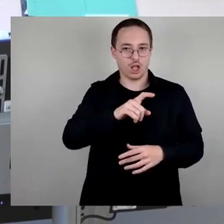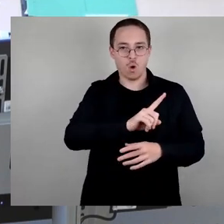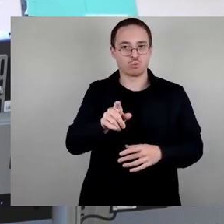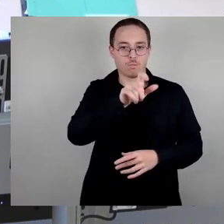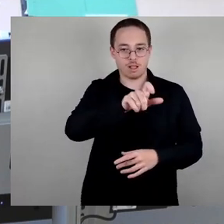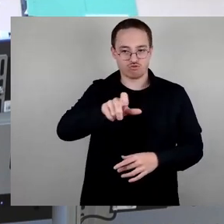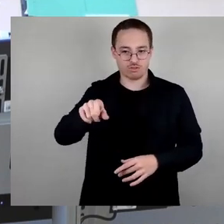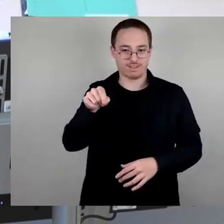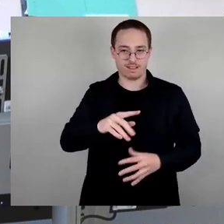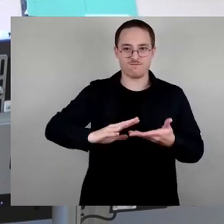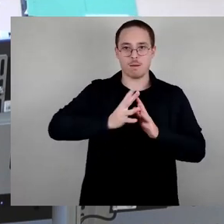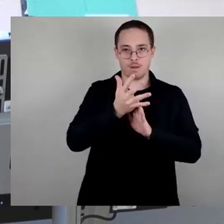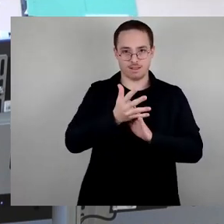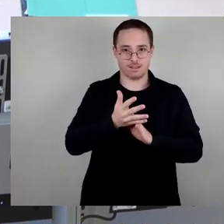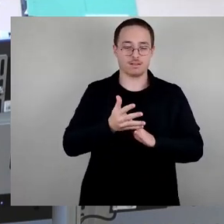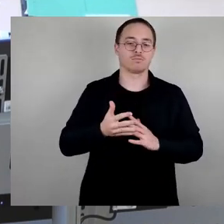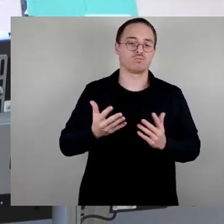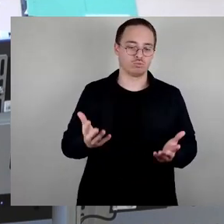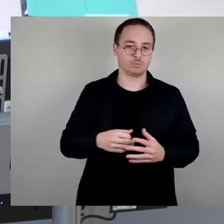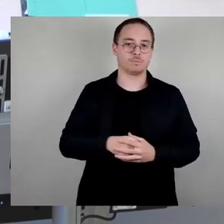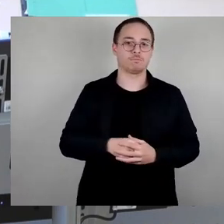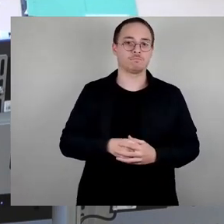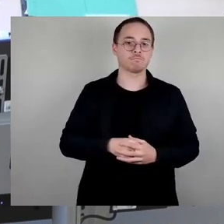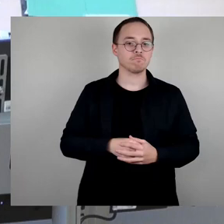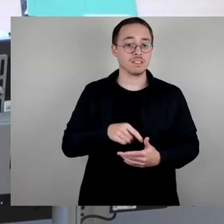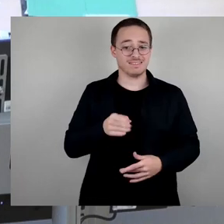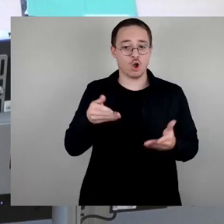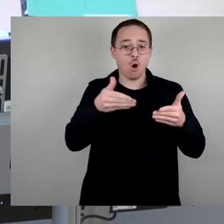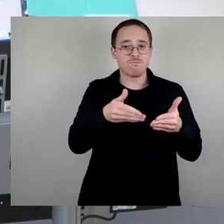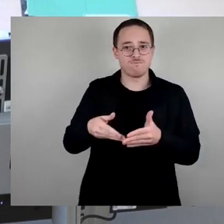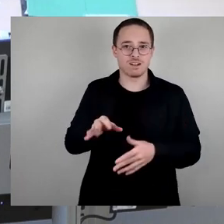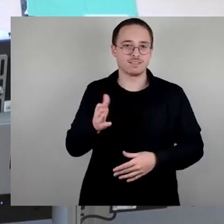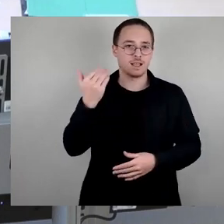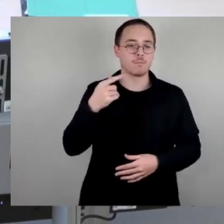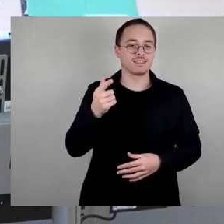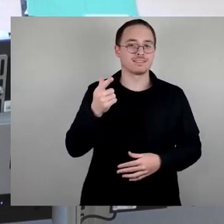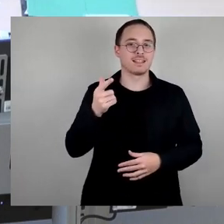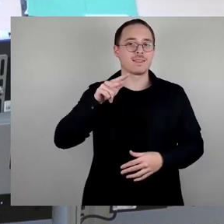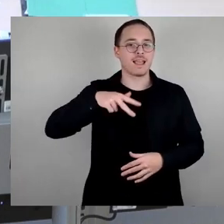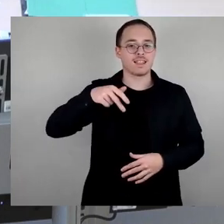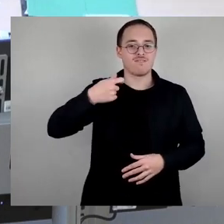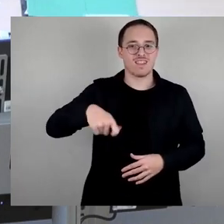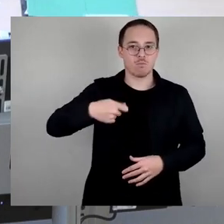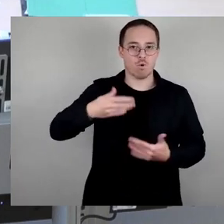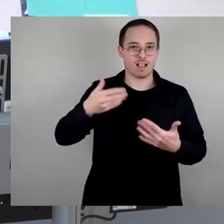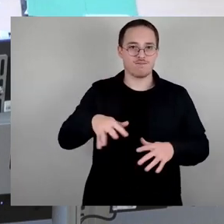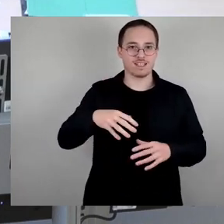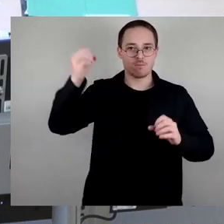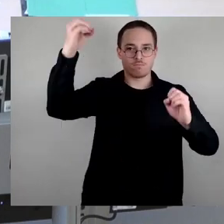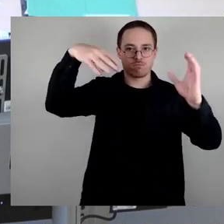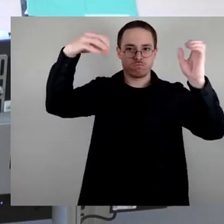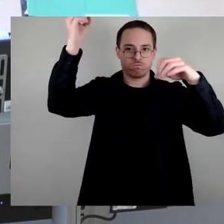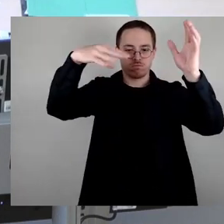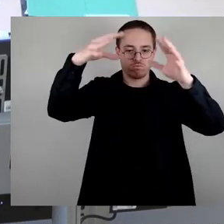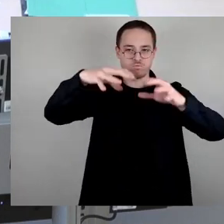Opfer der Bombenangriffe auf Dres vom 13. bis 14. Februar 1945, bei denen 25.000 Menschen ihr Leben verloren.